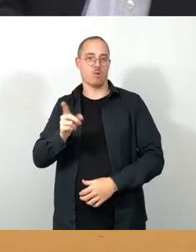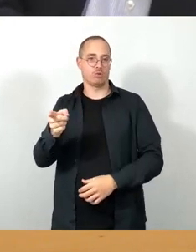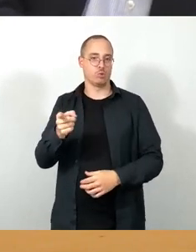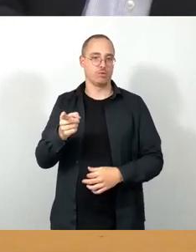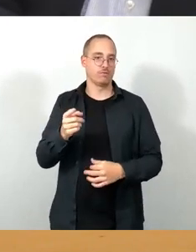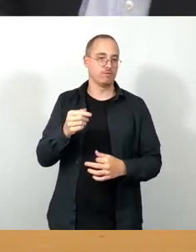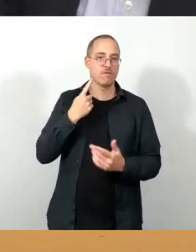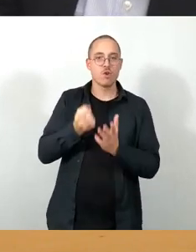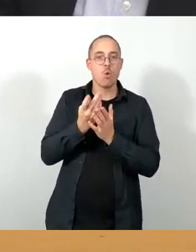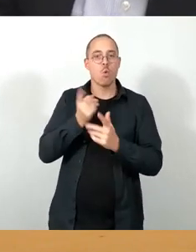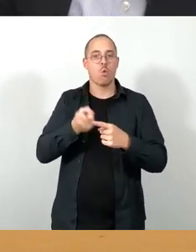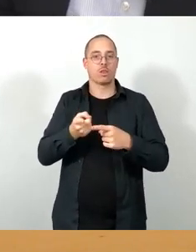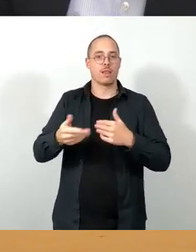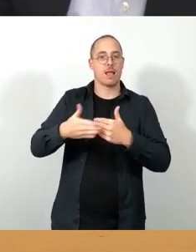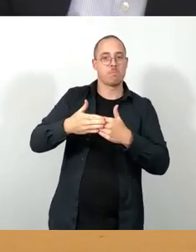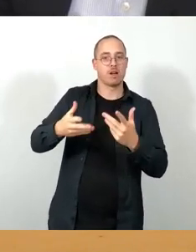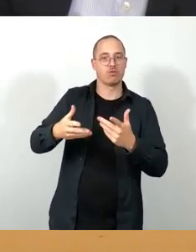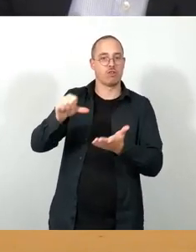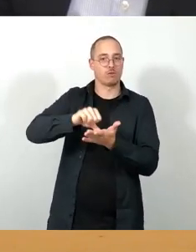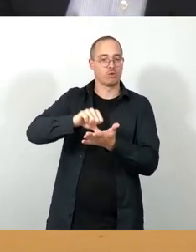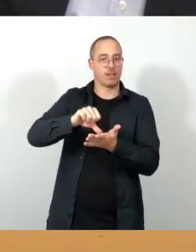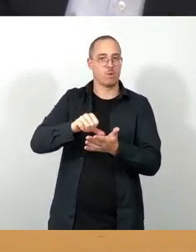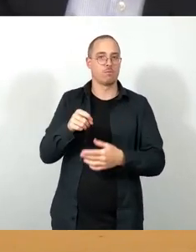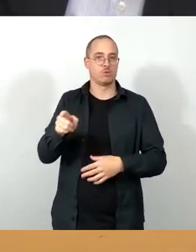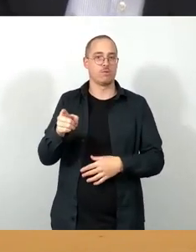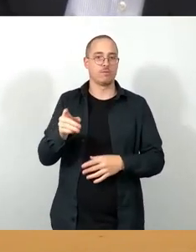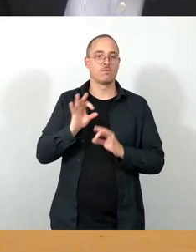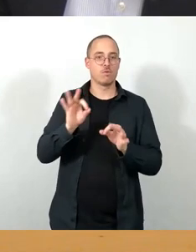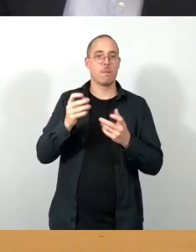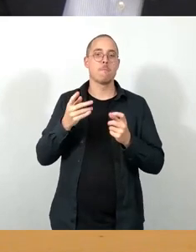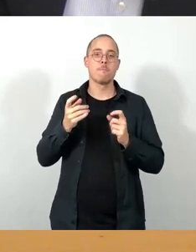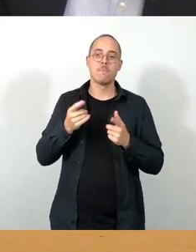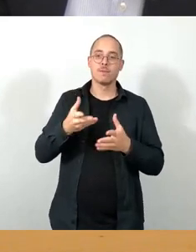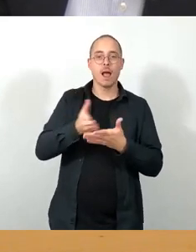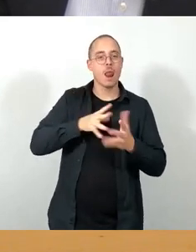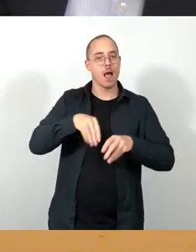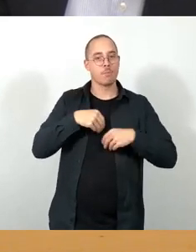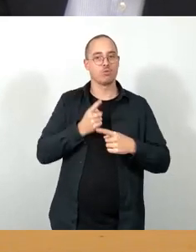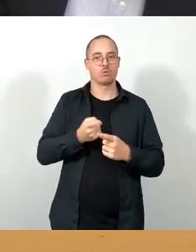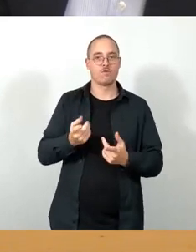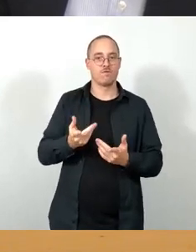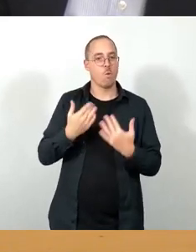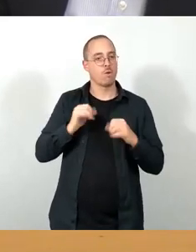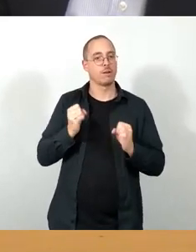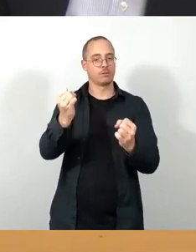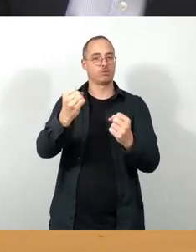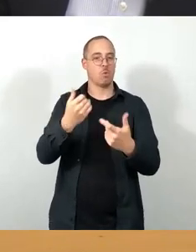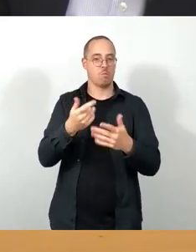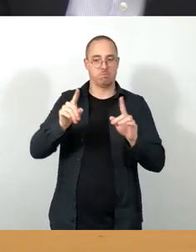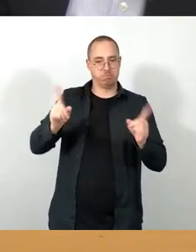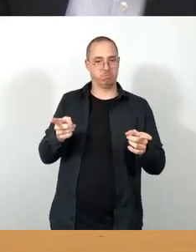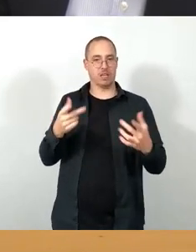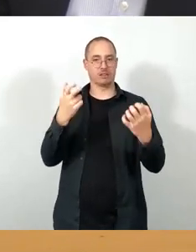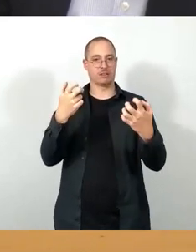partizipatives Vorhaben im Stadtteil Gruner, Klammer auf, Kosten 80.000 Euro, Klammer zu, dem Kultur- und